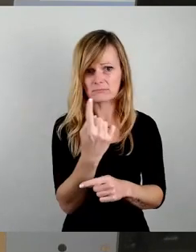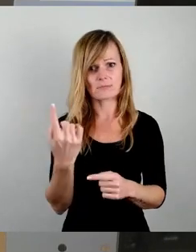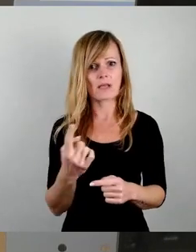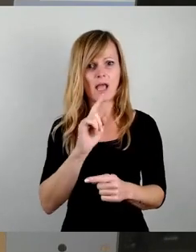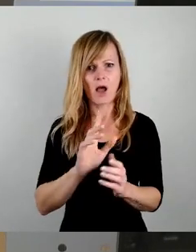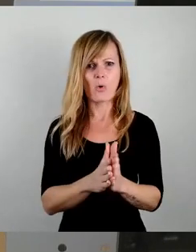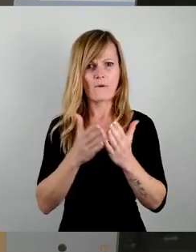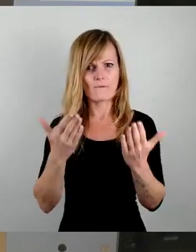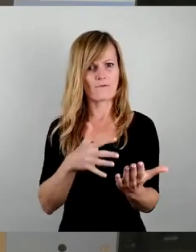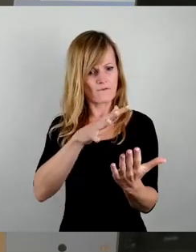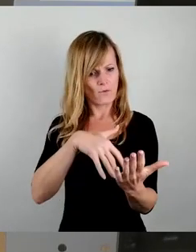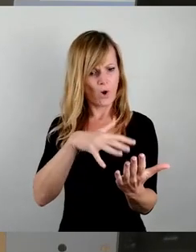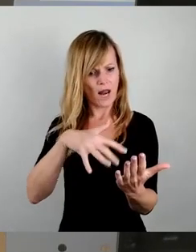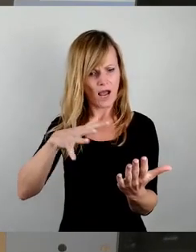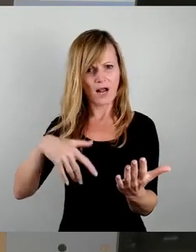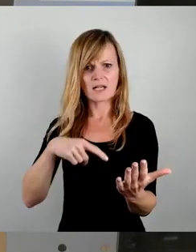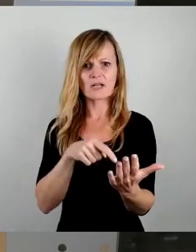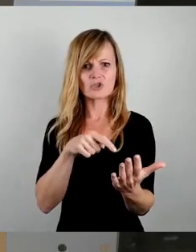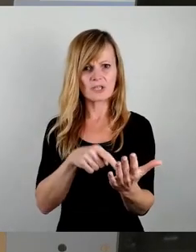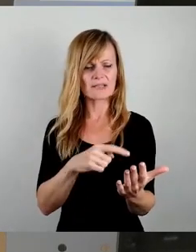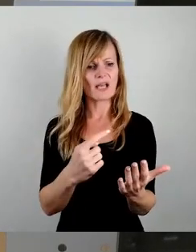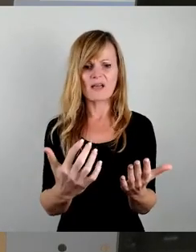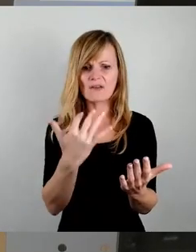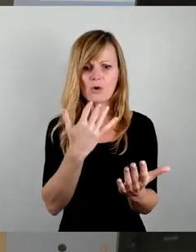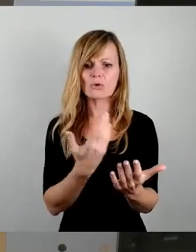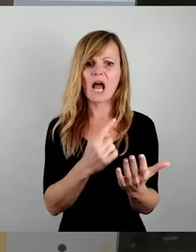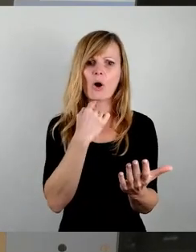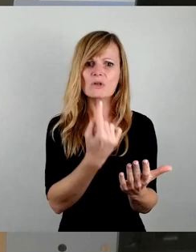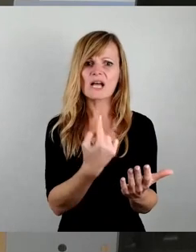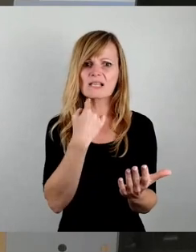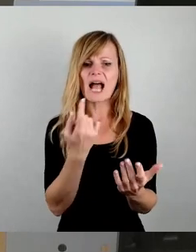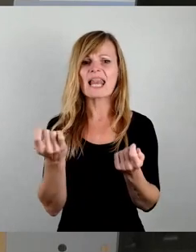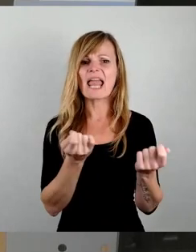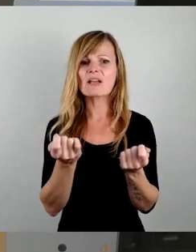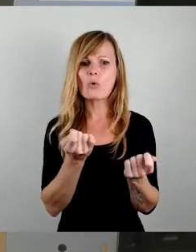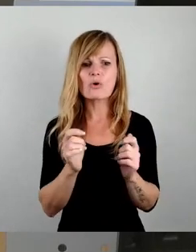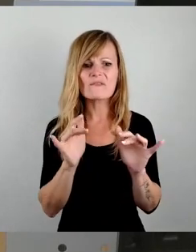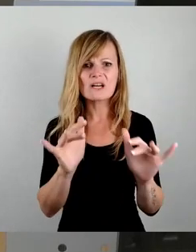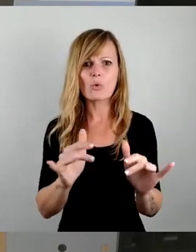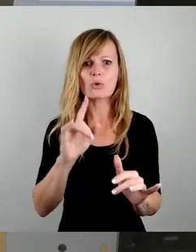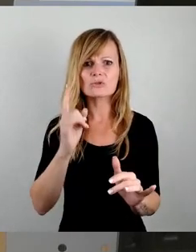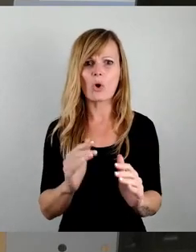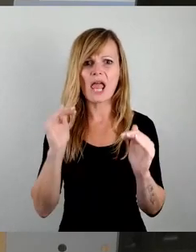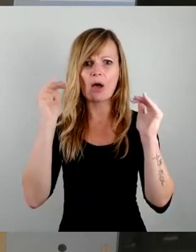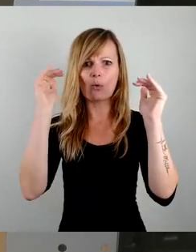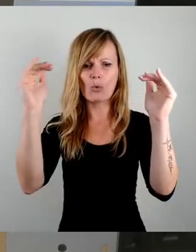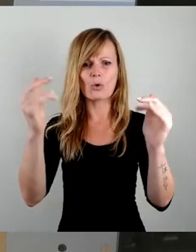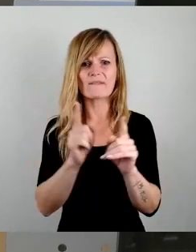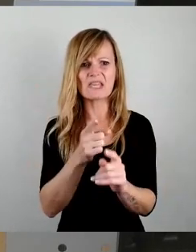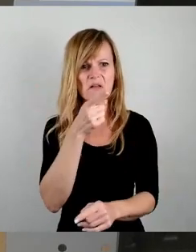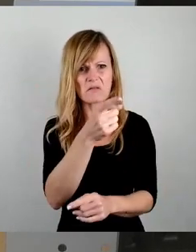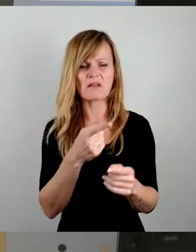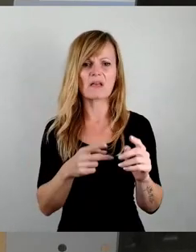Aussagen wie, die Lenkungswirkung soll erhöht werden, also auch wieder der Fingerzeig.